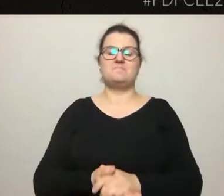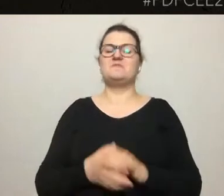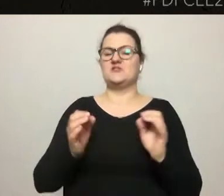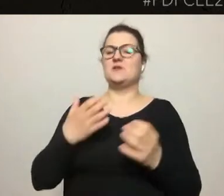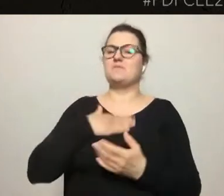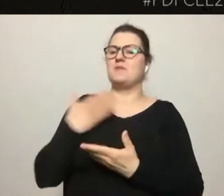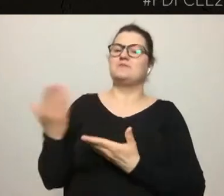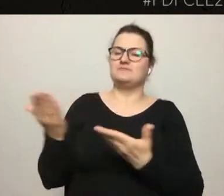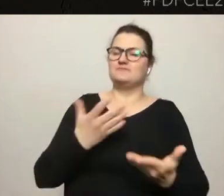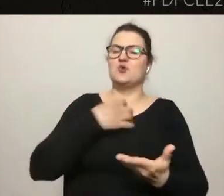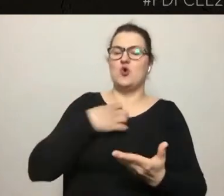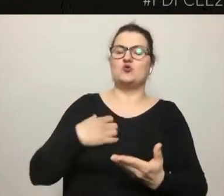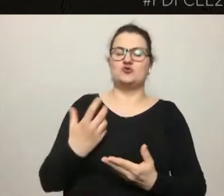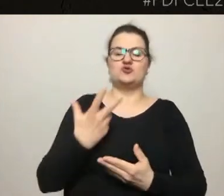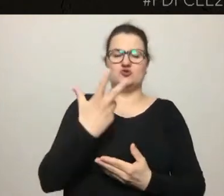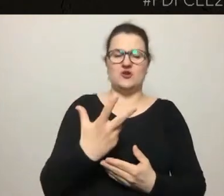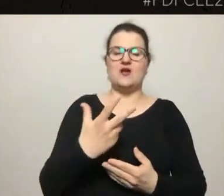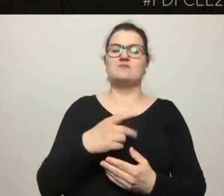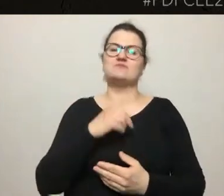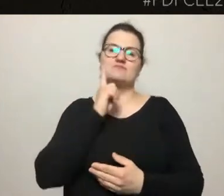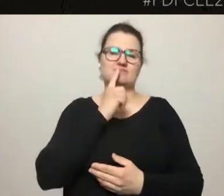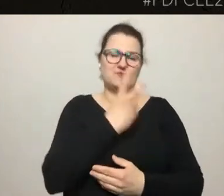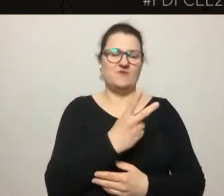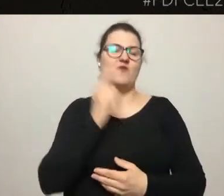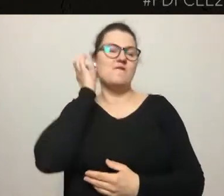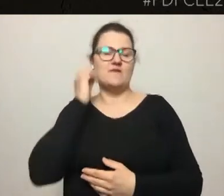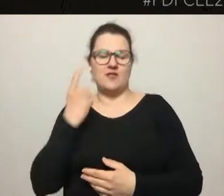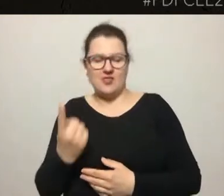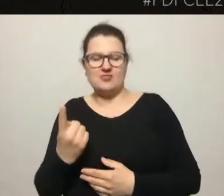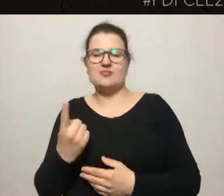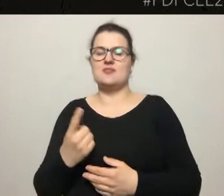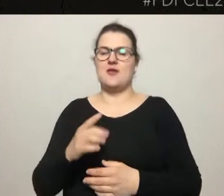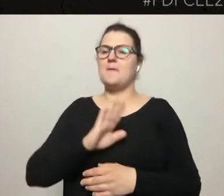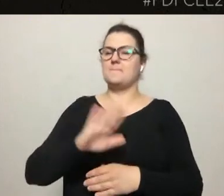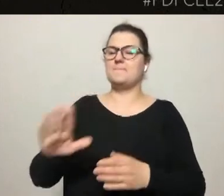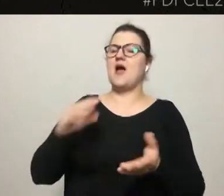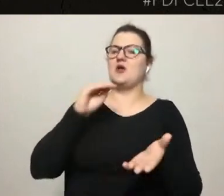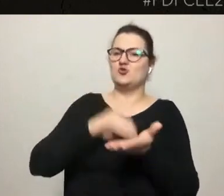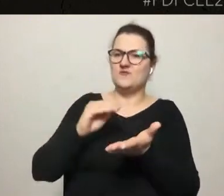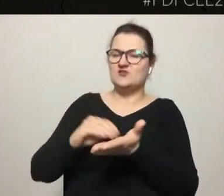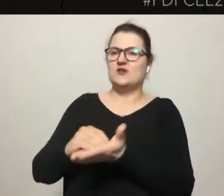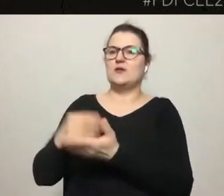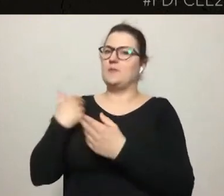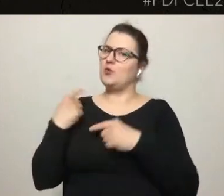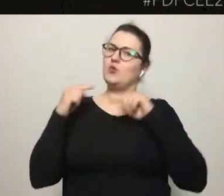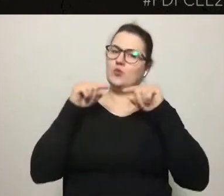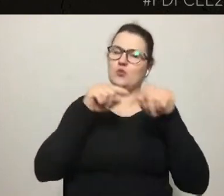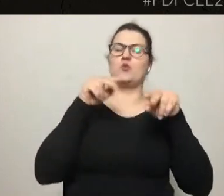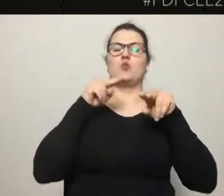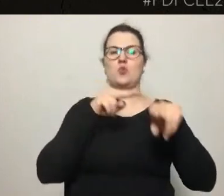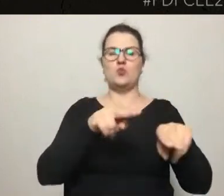dwóch panelistów i panelistkę, którzy mają za sobą doświadczenia partycypacji publicznej w planowaniu przestrzennym